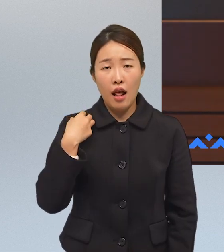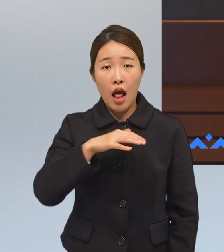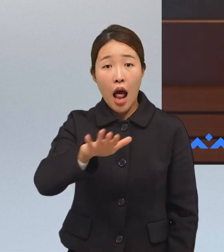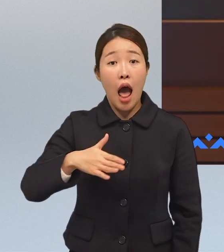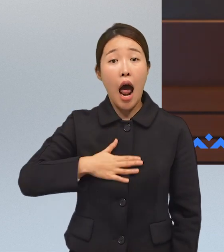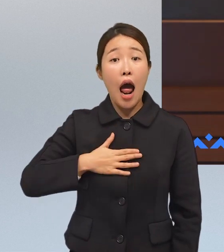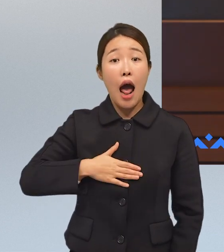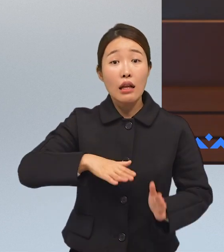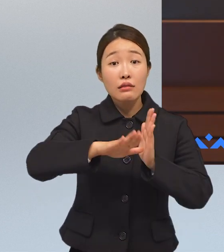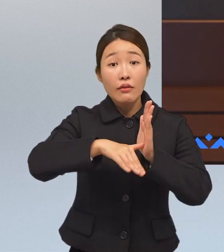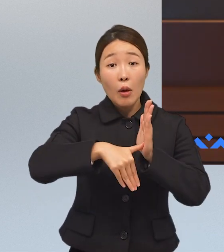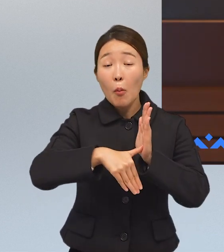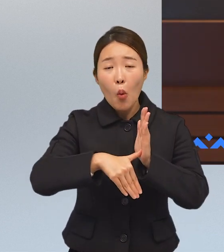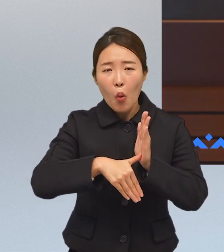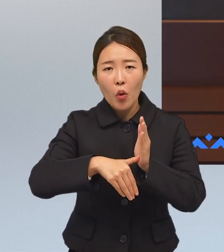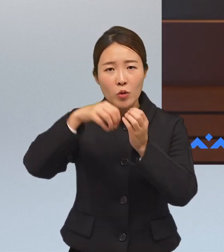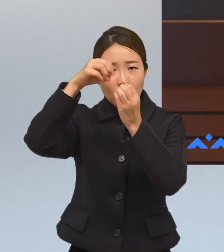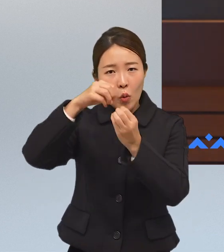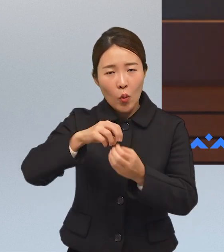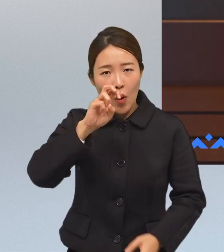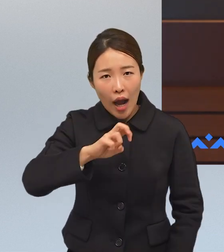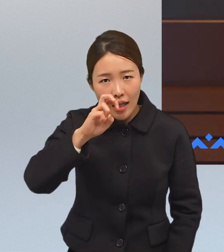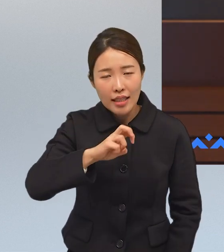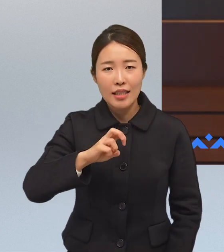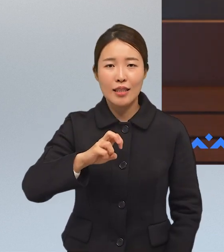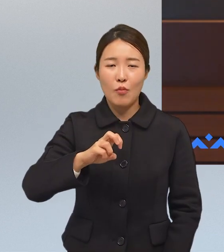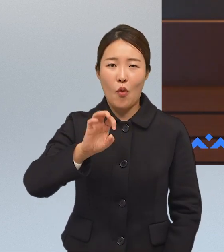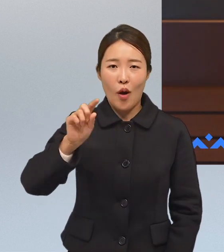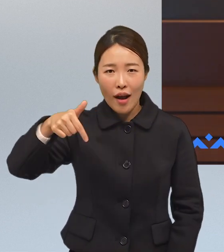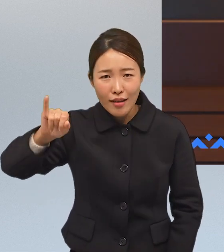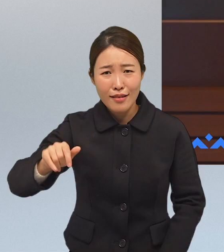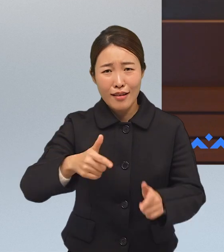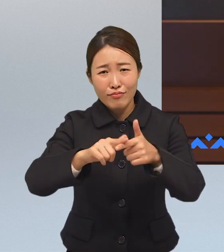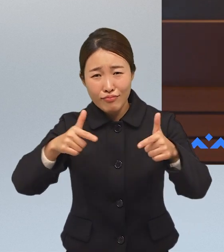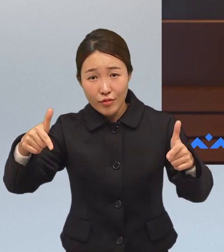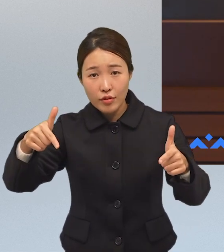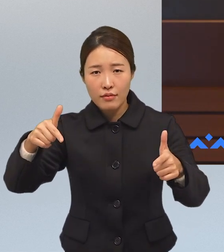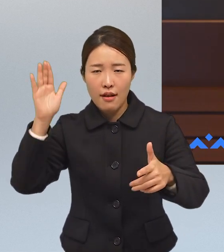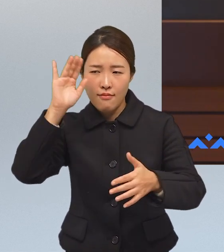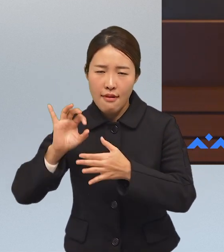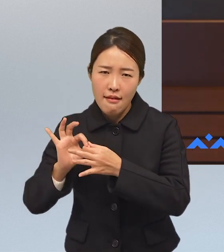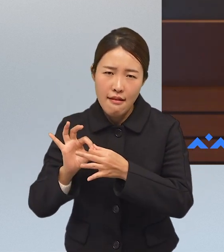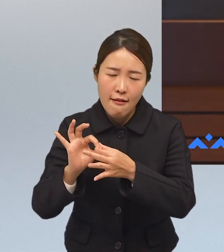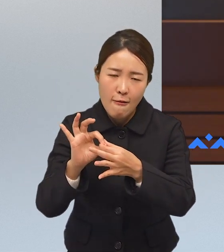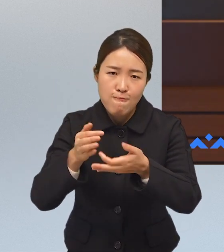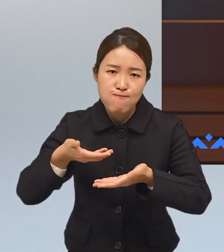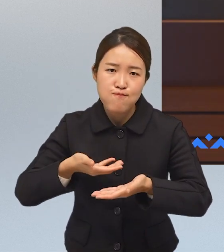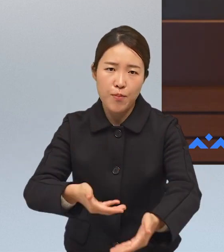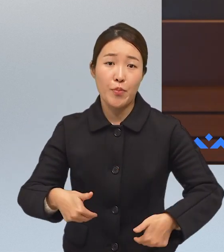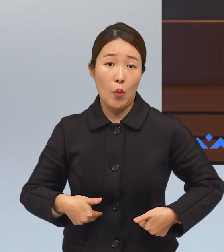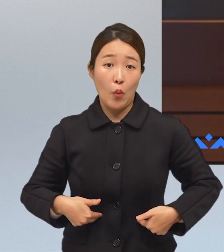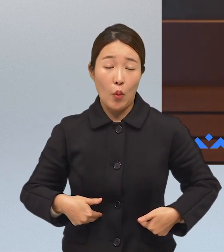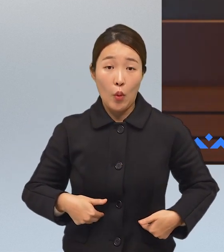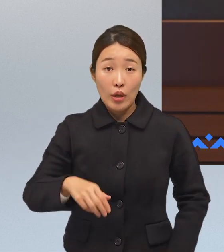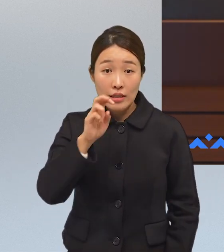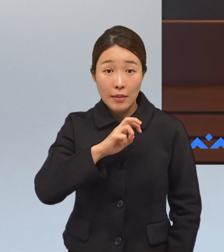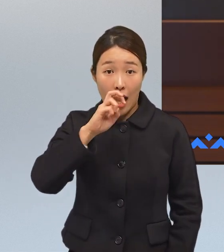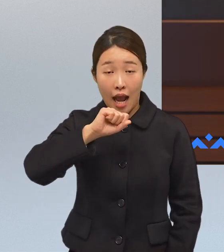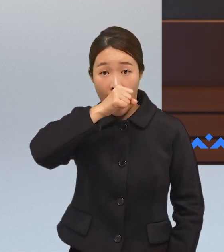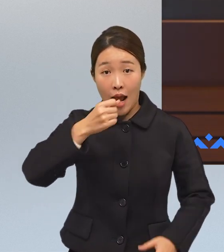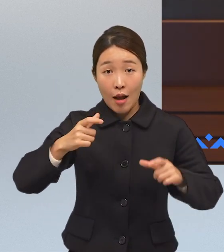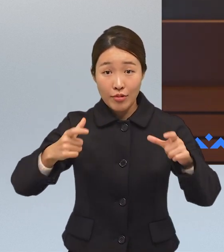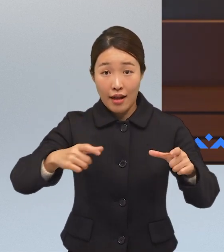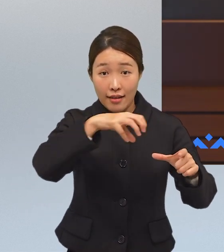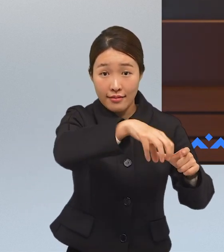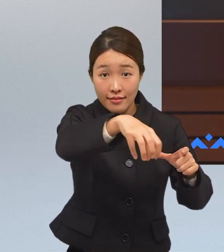세대 간의 전통 악기, 노래, 춤 등이 전승되면서 문화적인 지속성을 유지합니다 음악이 아프리카